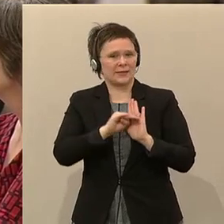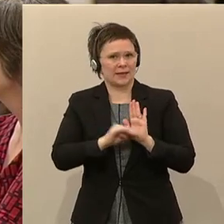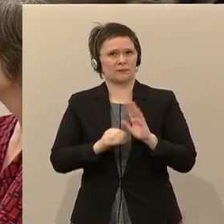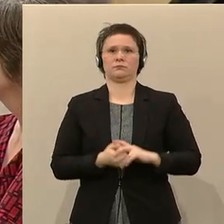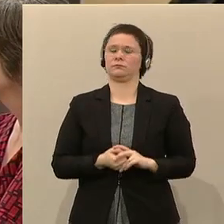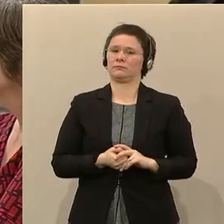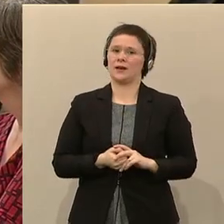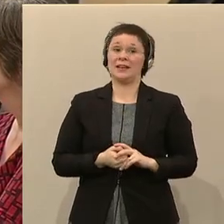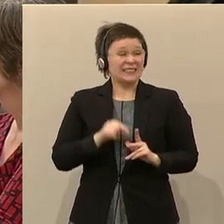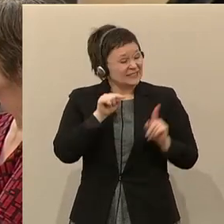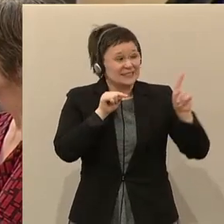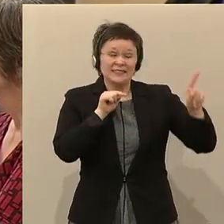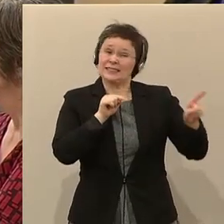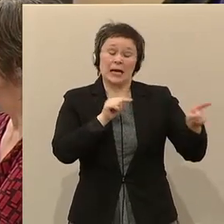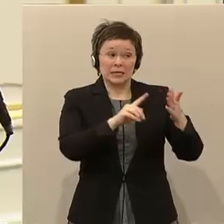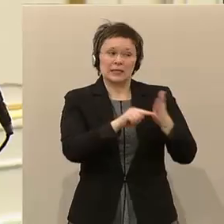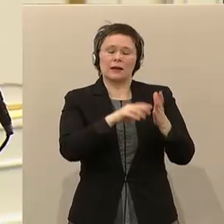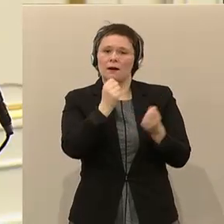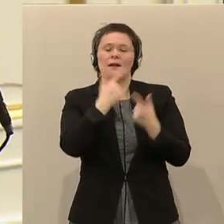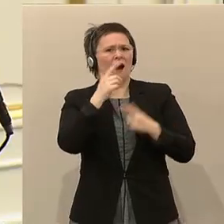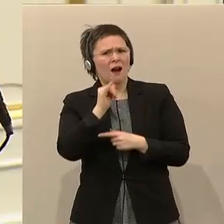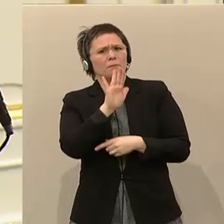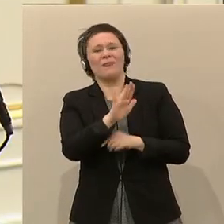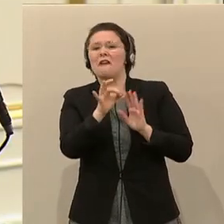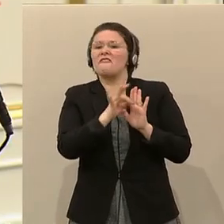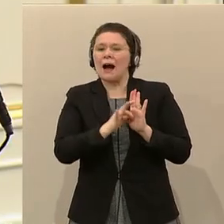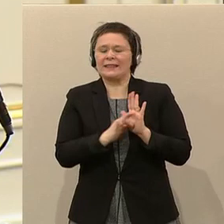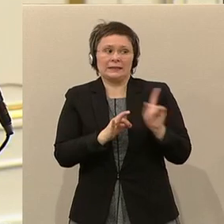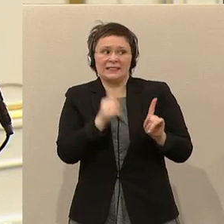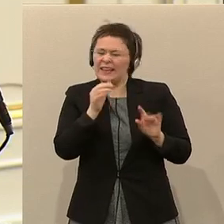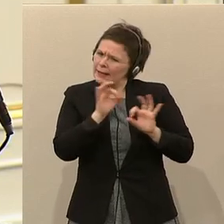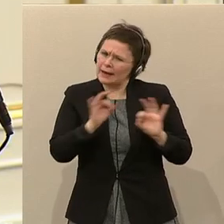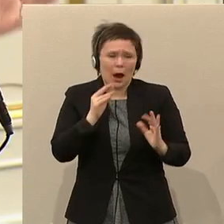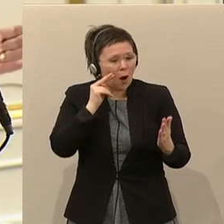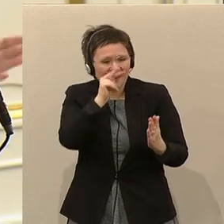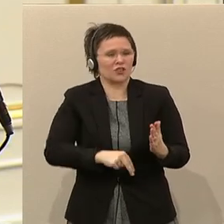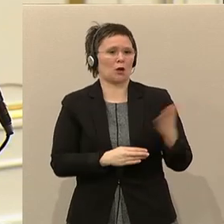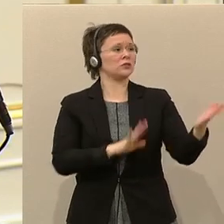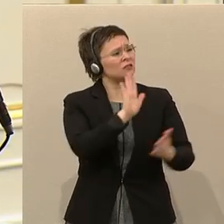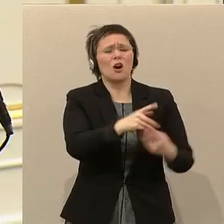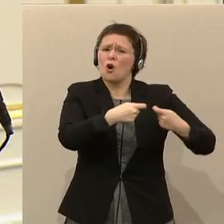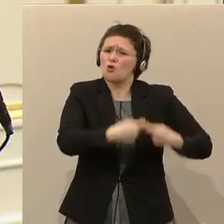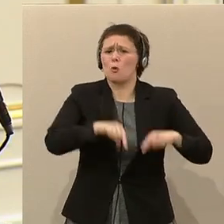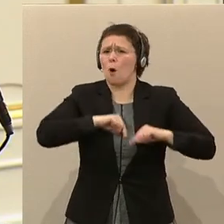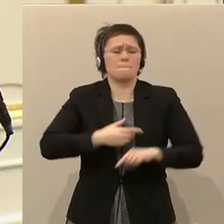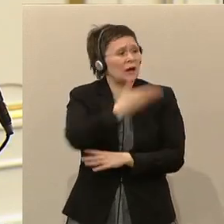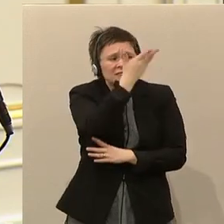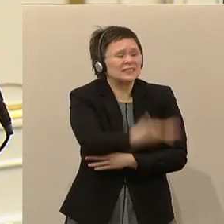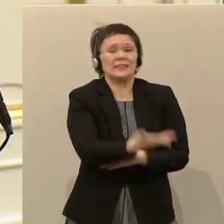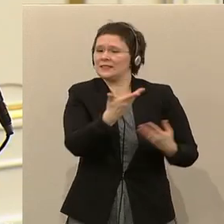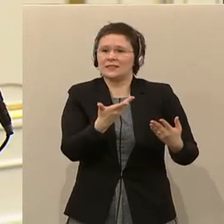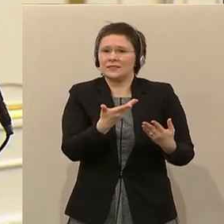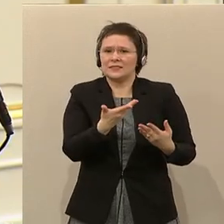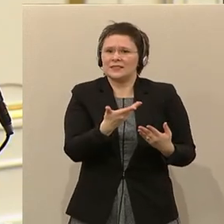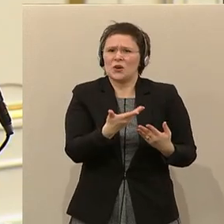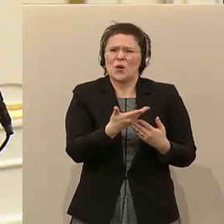Fakten, wie wenig Sie sich eigentlich um wirklich die Fakten kümmern. Herr Klubobmann, Sie reden also um solche Dinge, Sie kümmern sich überhaupt nicht um die